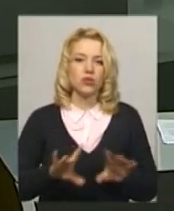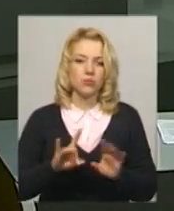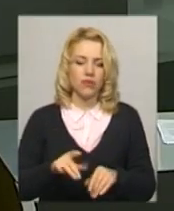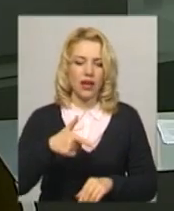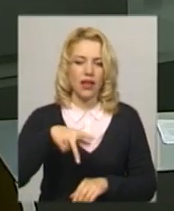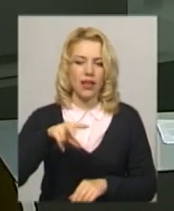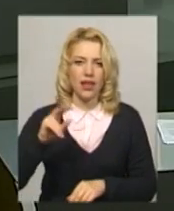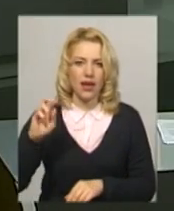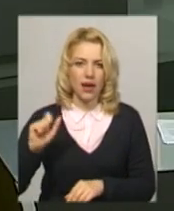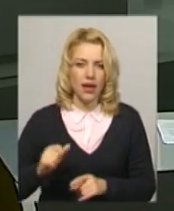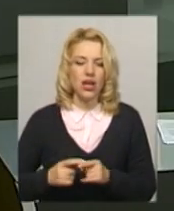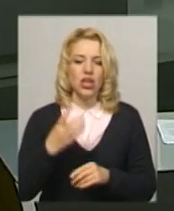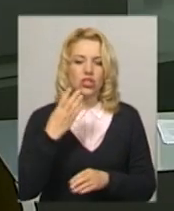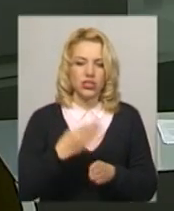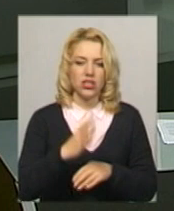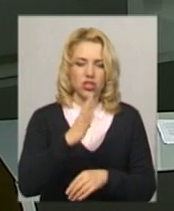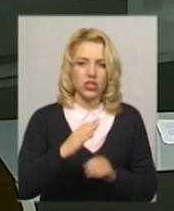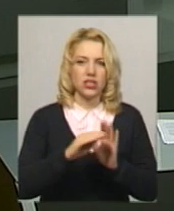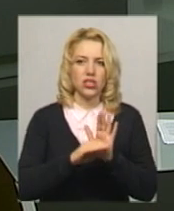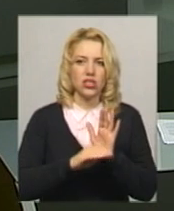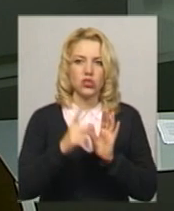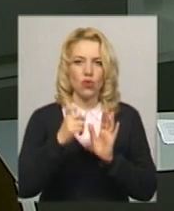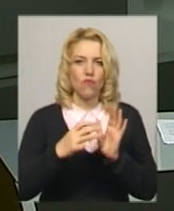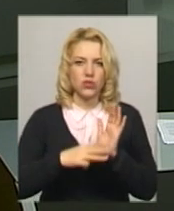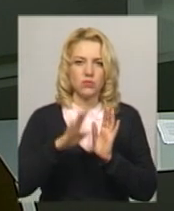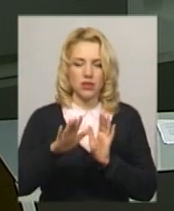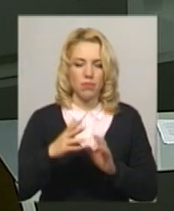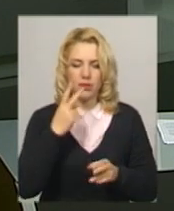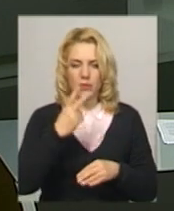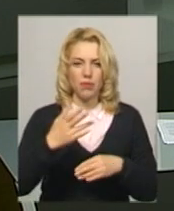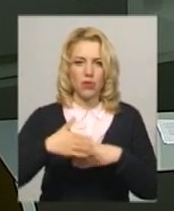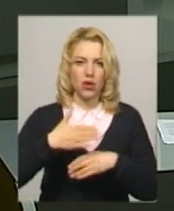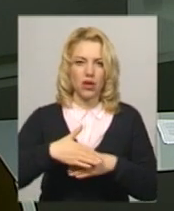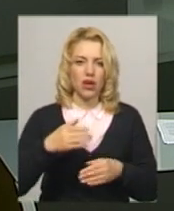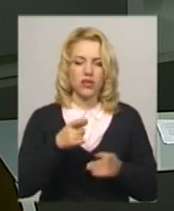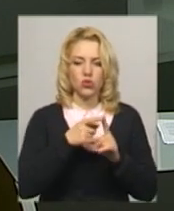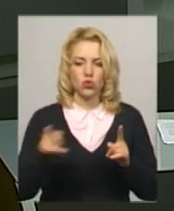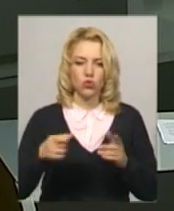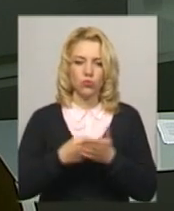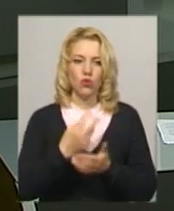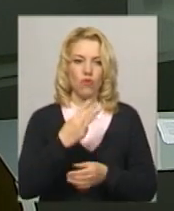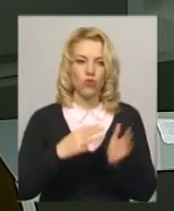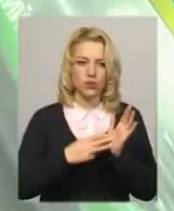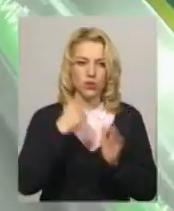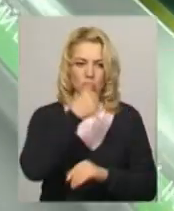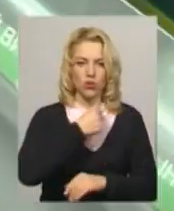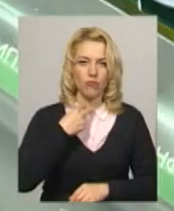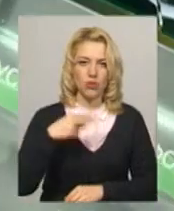Інна Глега, частина 4 статті 185 передбачає покарання строком до 8 років позбавлення волі.